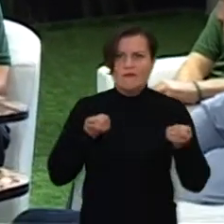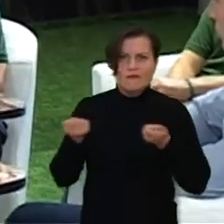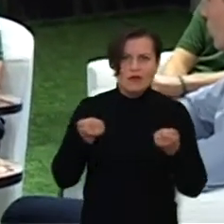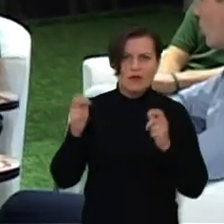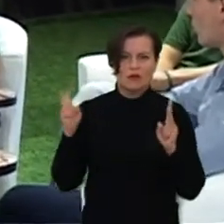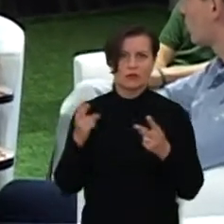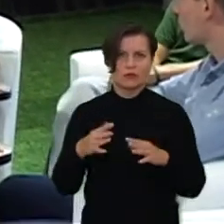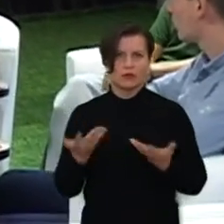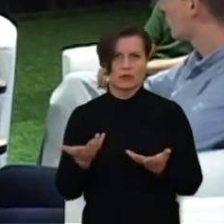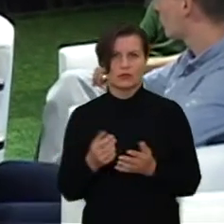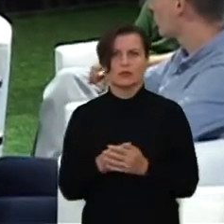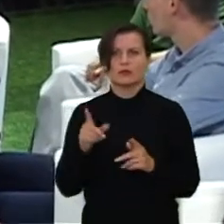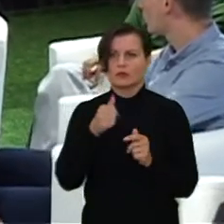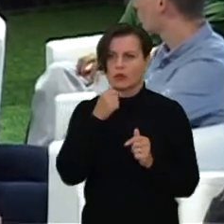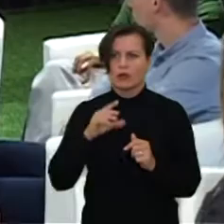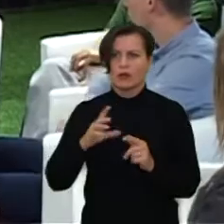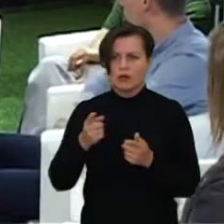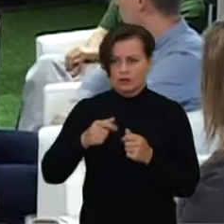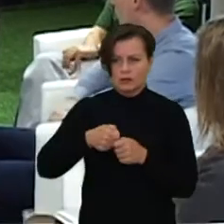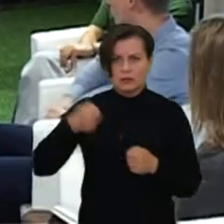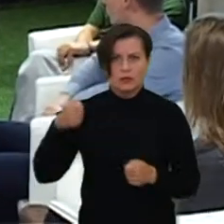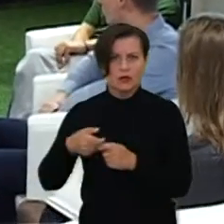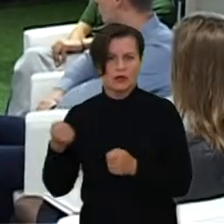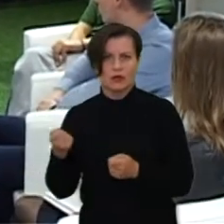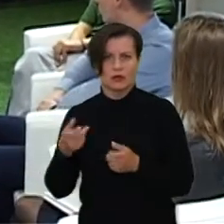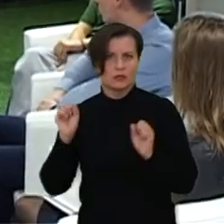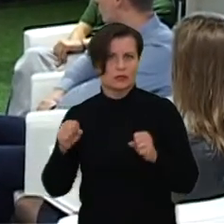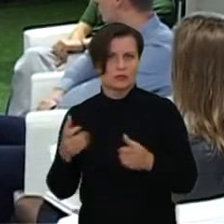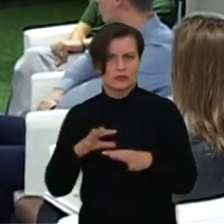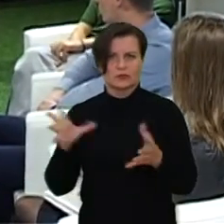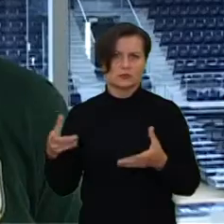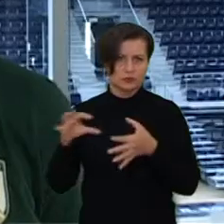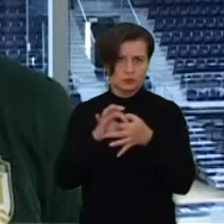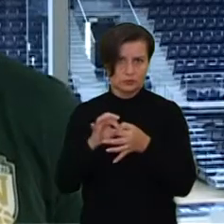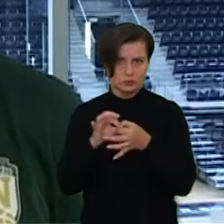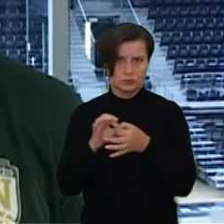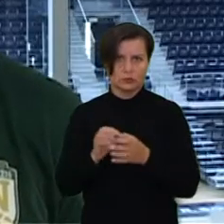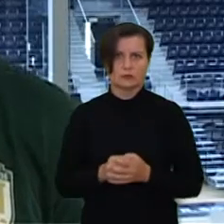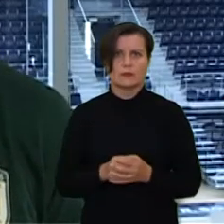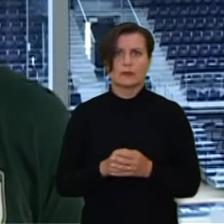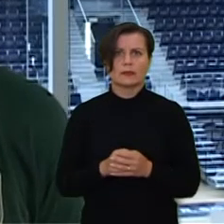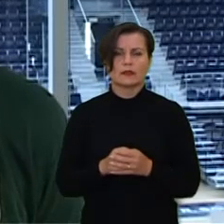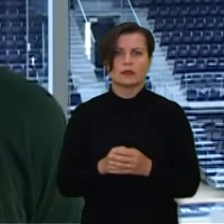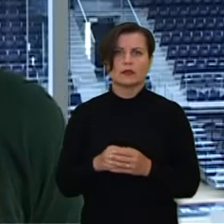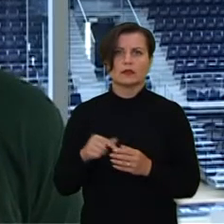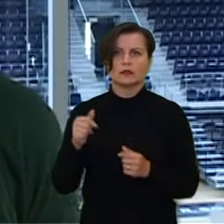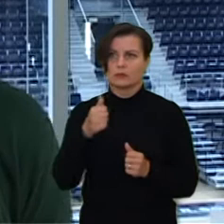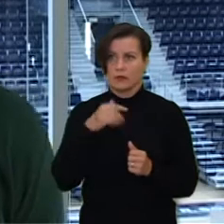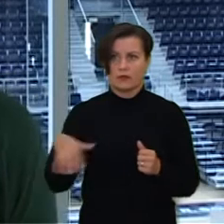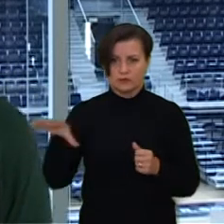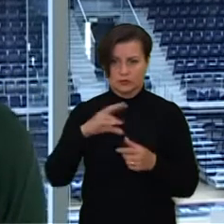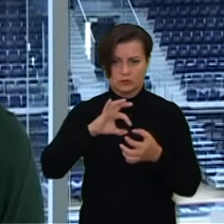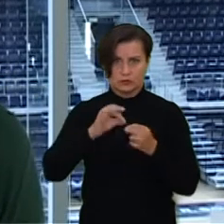aplinkiniai, faktoriai, traumos, viskas tai lemia. Šeimininės žaidėjų, negi aplinkybės, kai jūsų